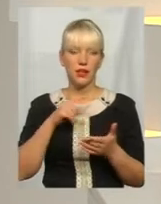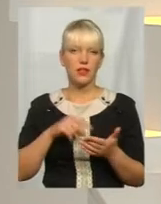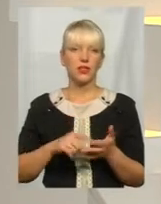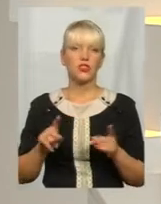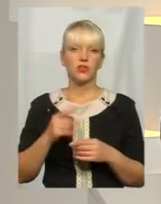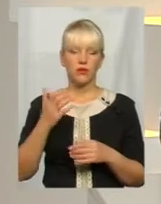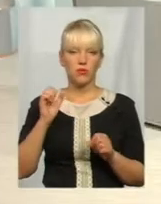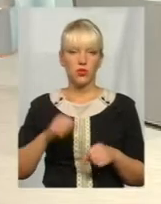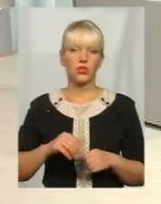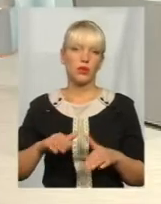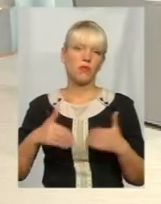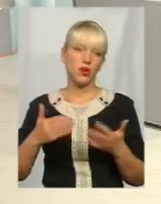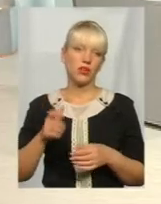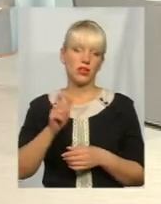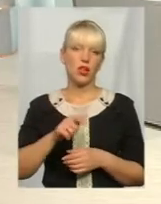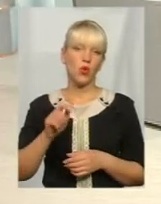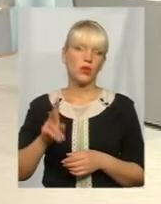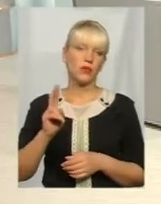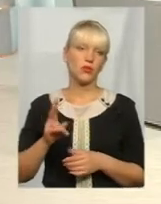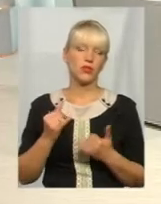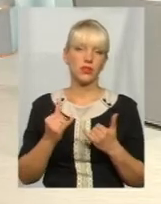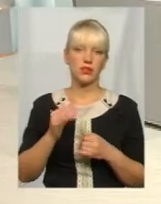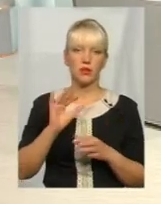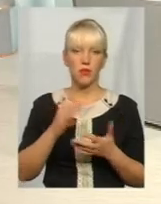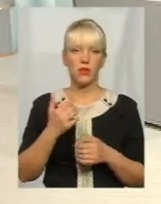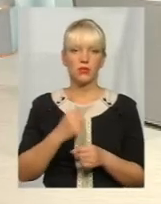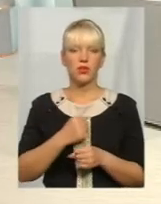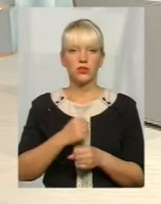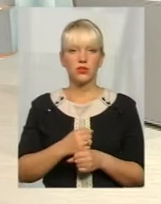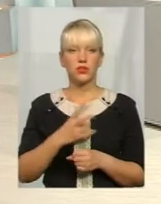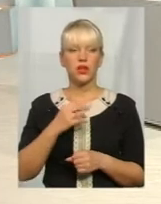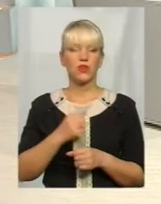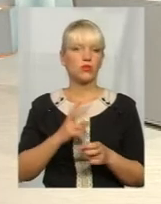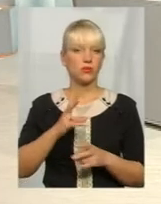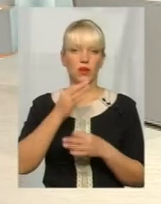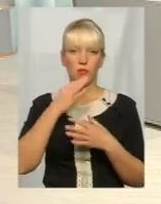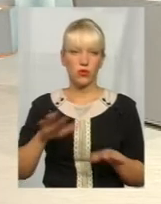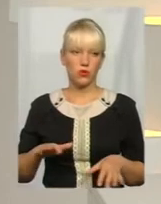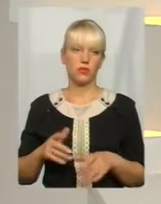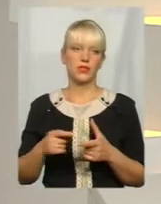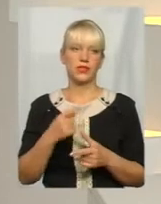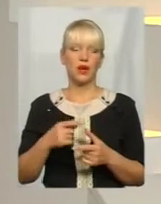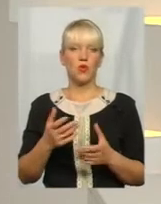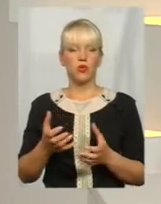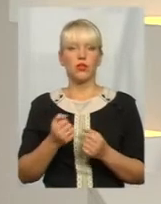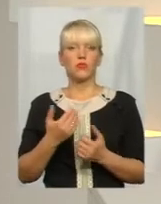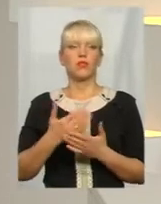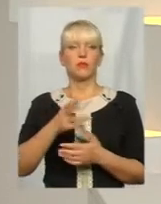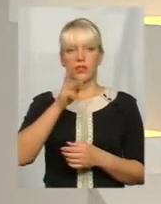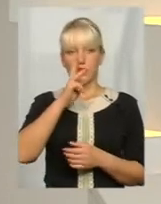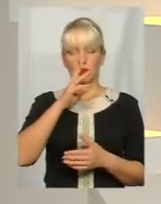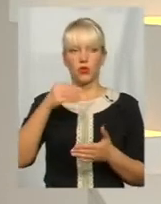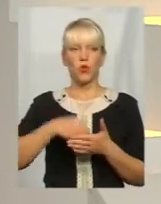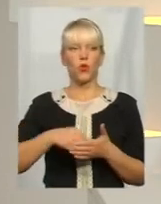порадити тим людям, які на даний момент працюють на роботі, яка їм не подобається, або отримують зарплату в